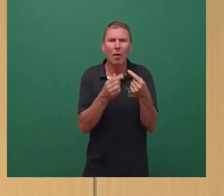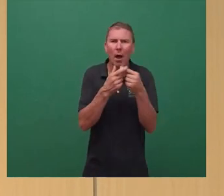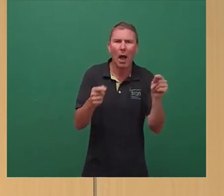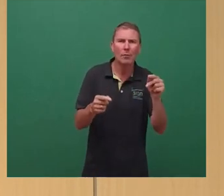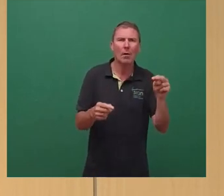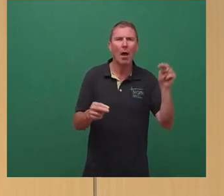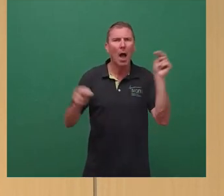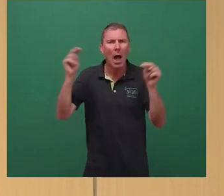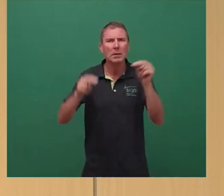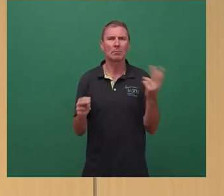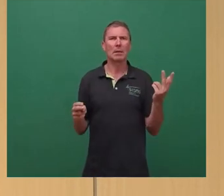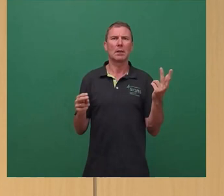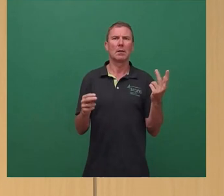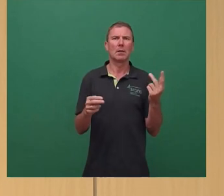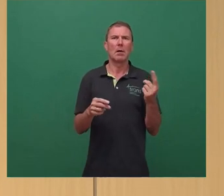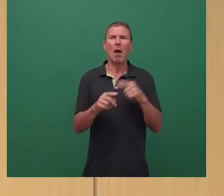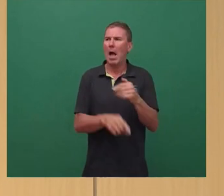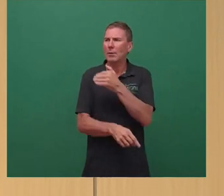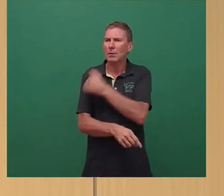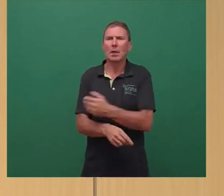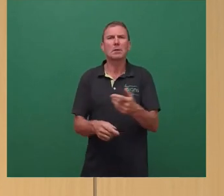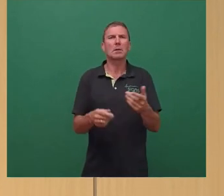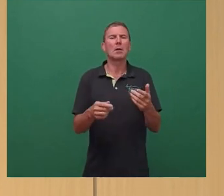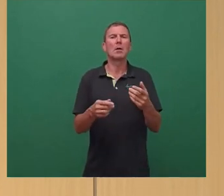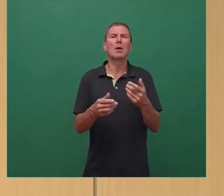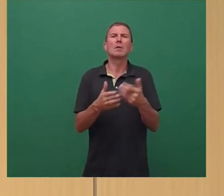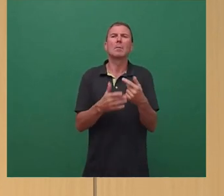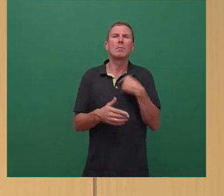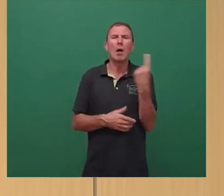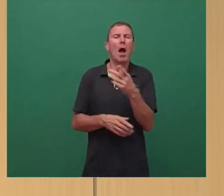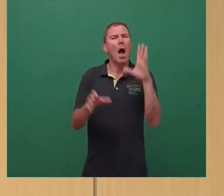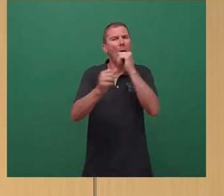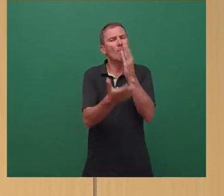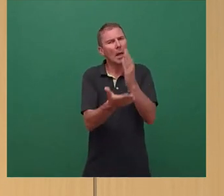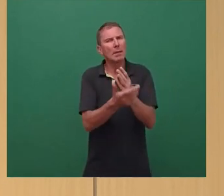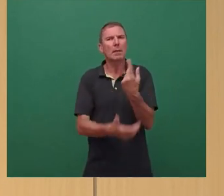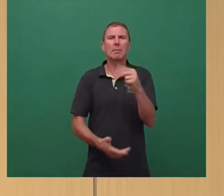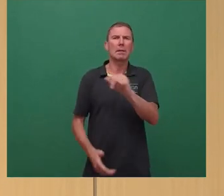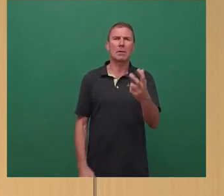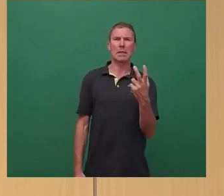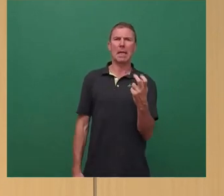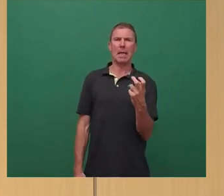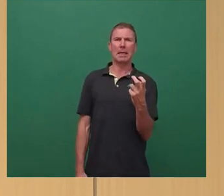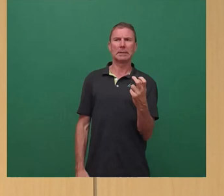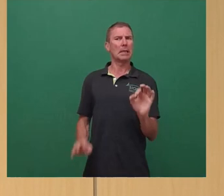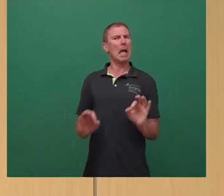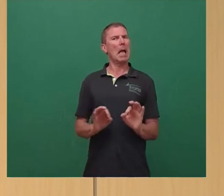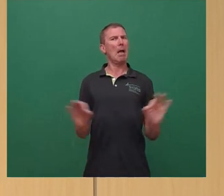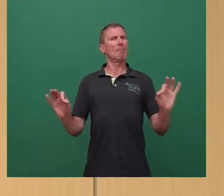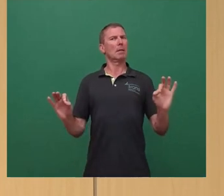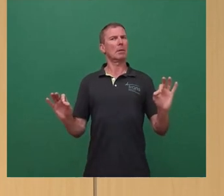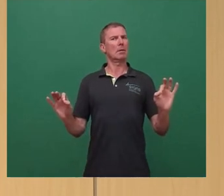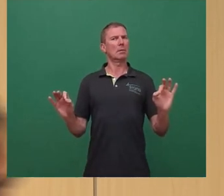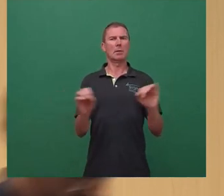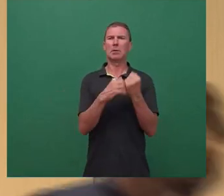Bausteine gibt, abseits des zentralen Haushaltes, damit wir am Ende im Jahr 2030 wirklich auch besser dastehen mit dem ÖPNV in